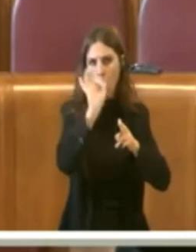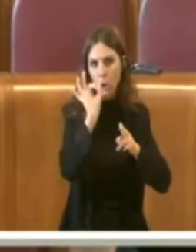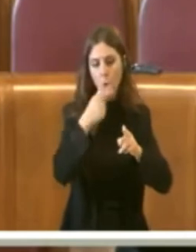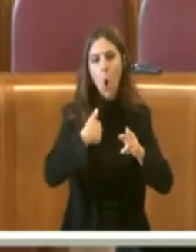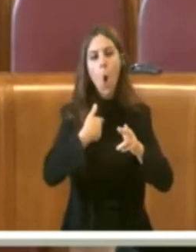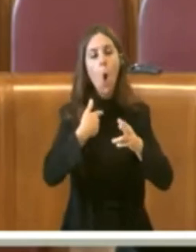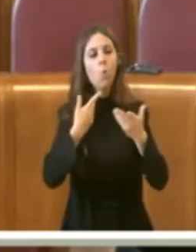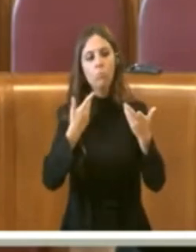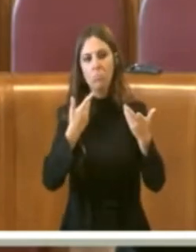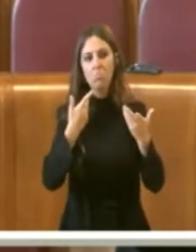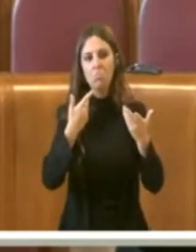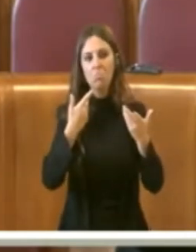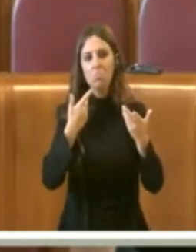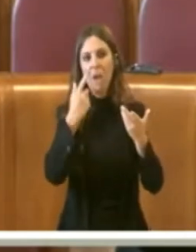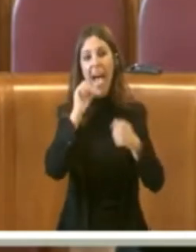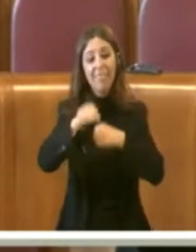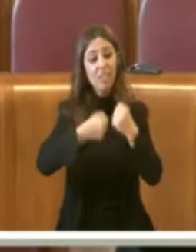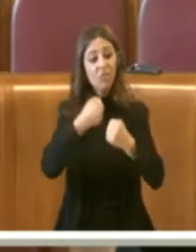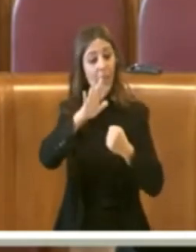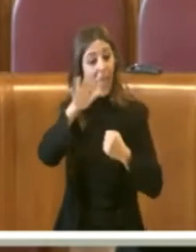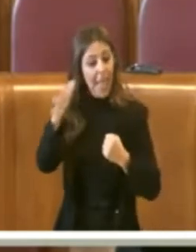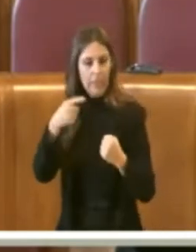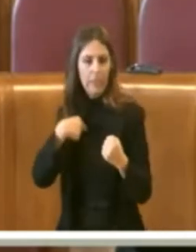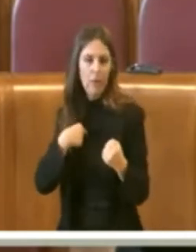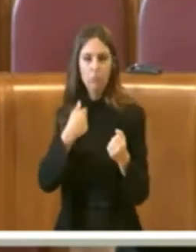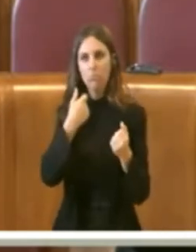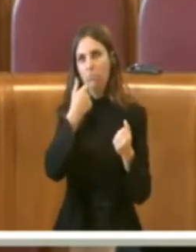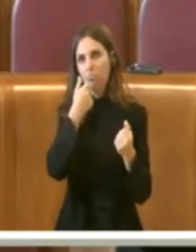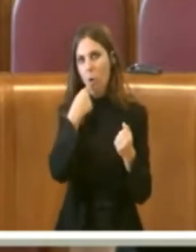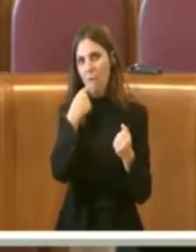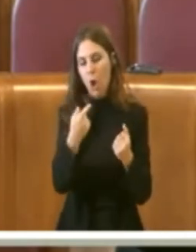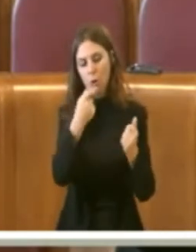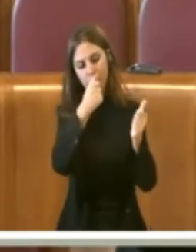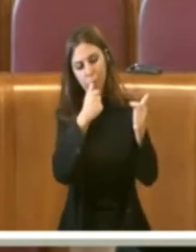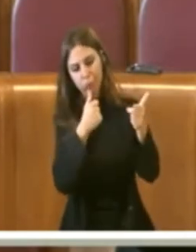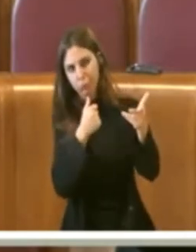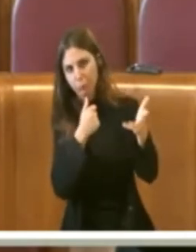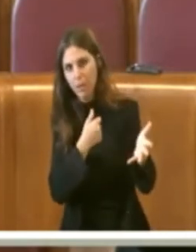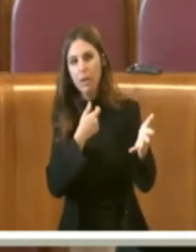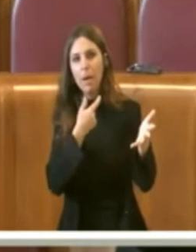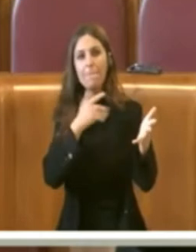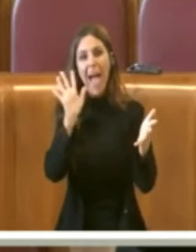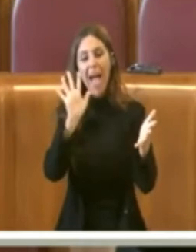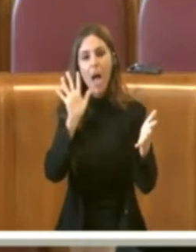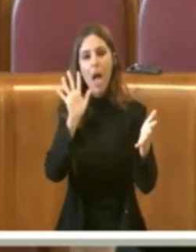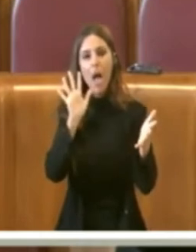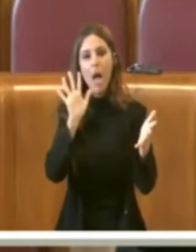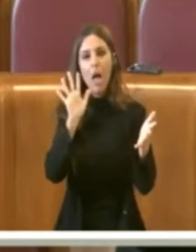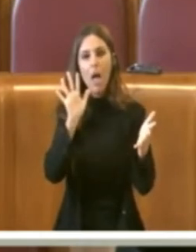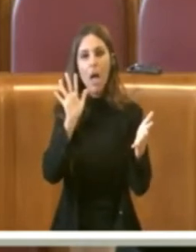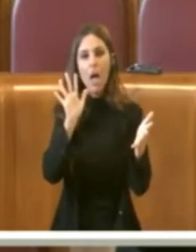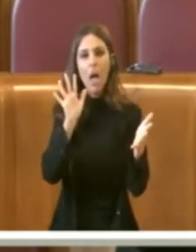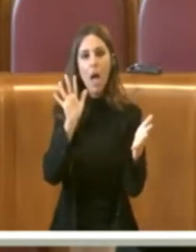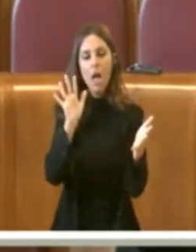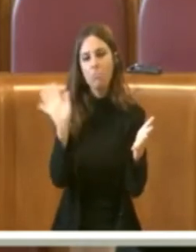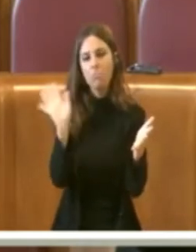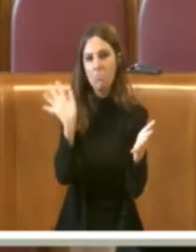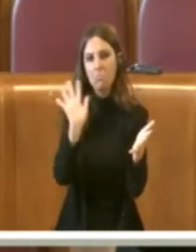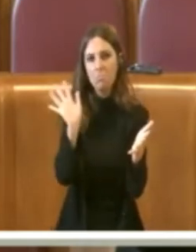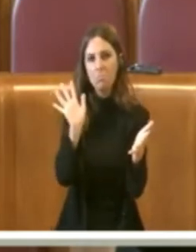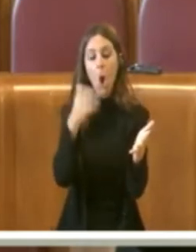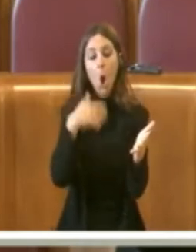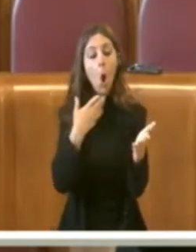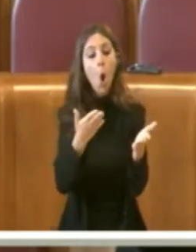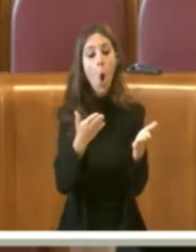altre pratiche che, non vi sto qui a dire, che iniziano a pensare ad esempio di